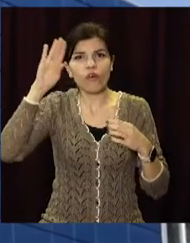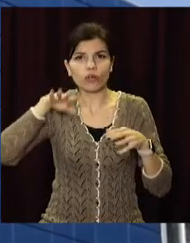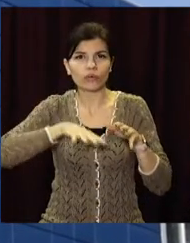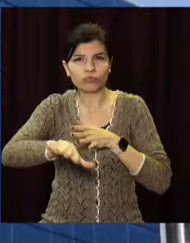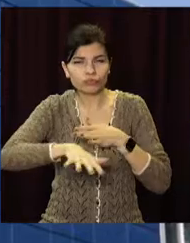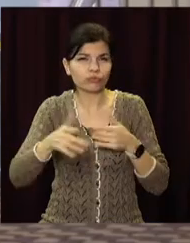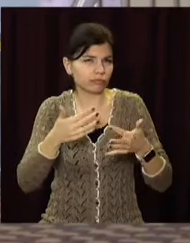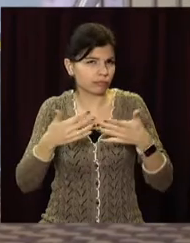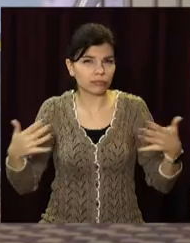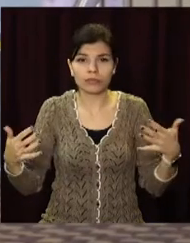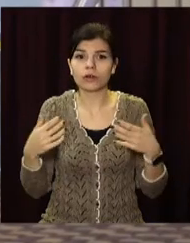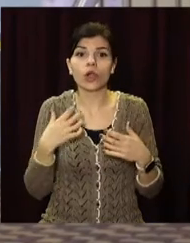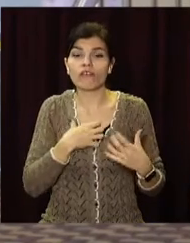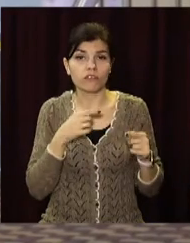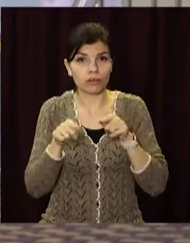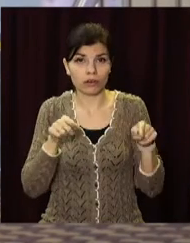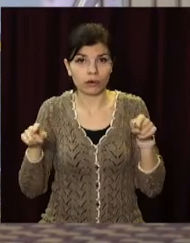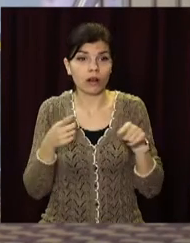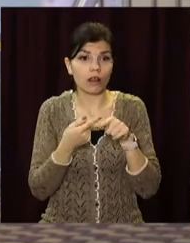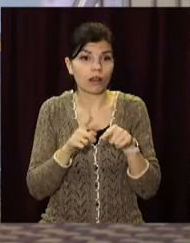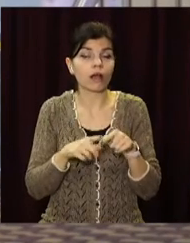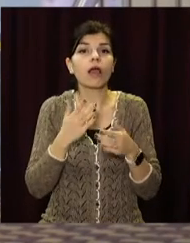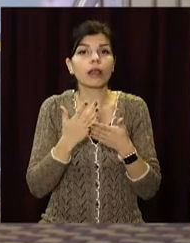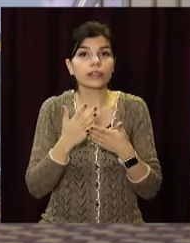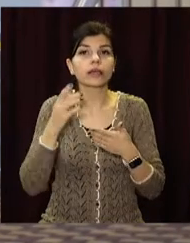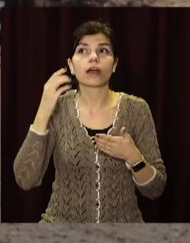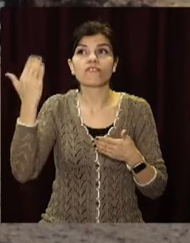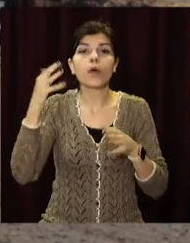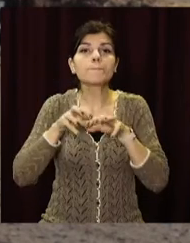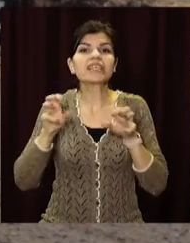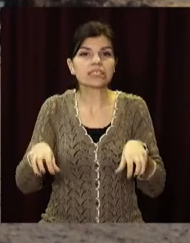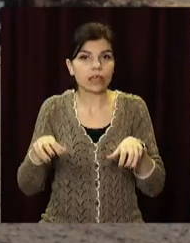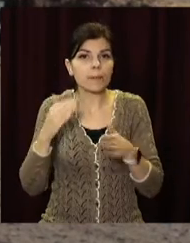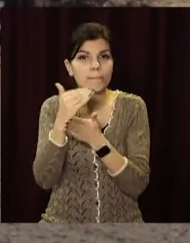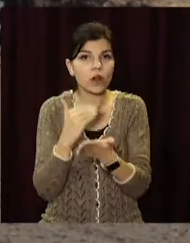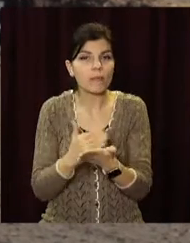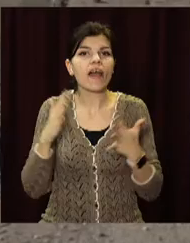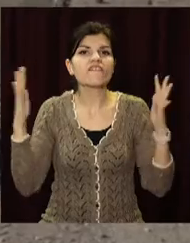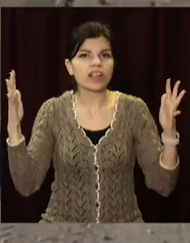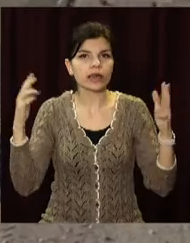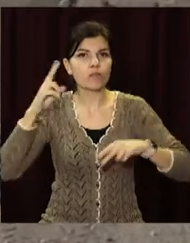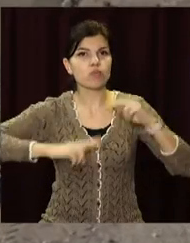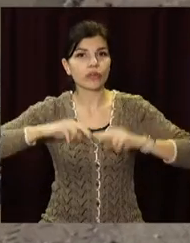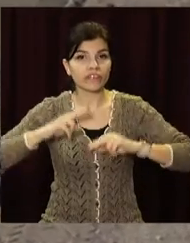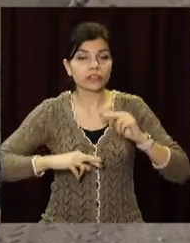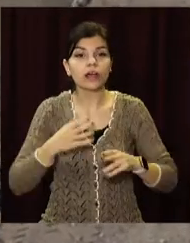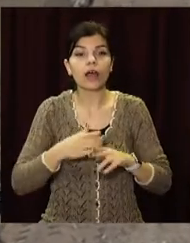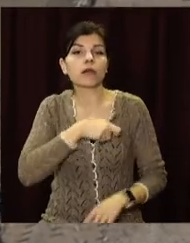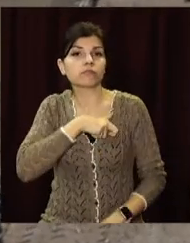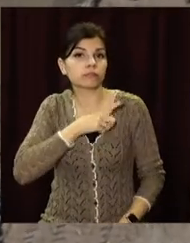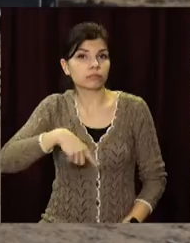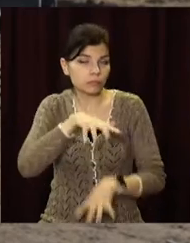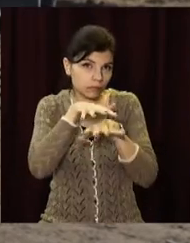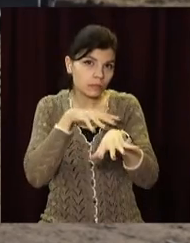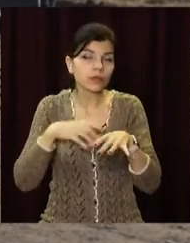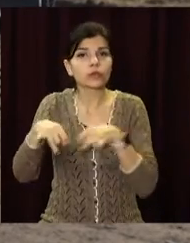Більшість інфраструктурних об'єктів – частина президентської програми «Велике будівництво». Тепер пропозицію мають розглянути депутати обласної ради на